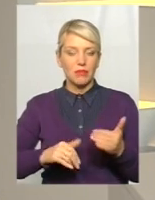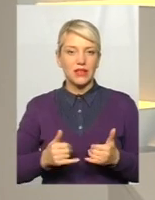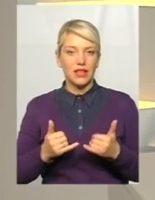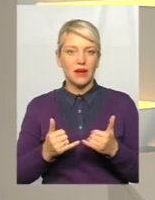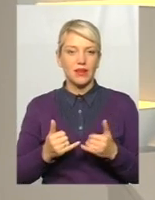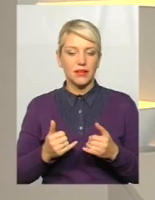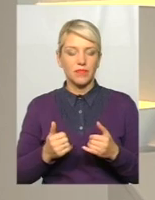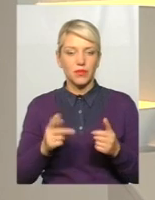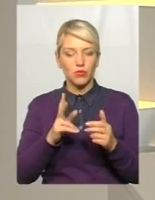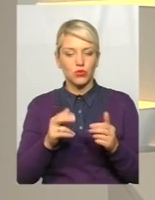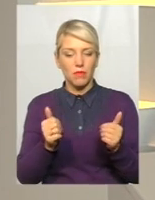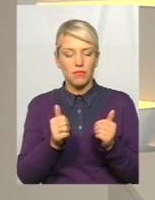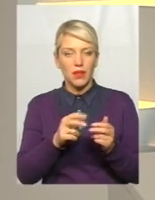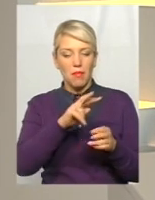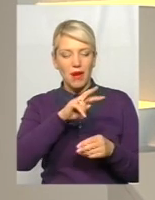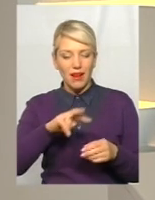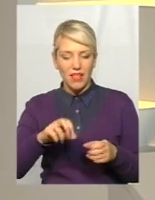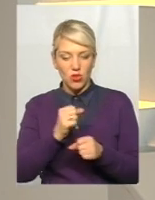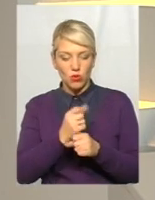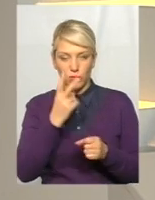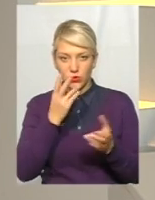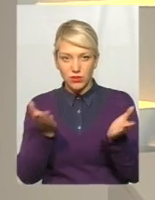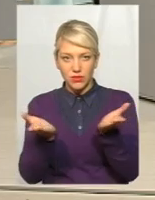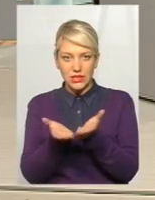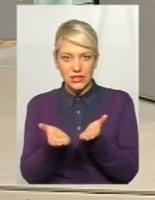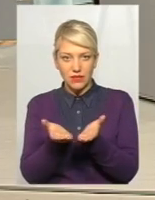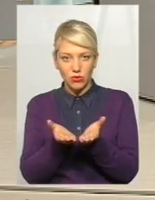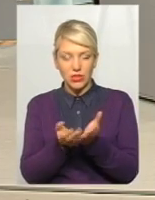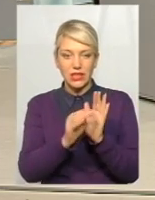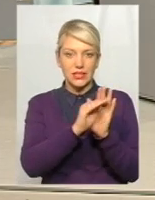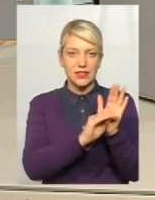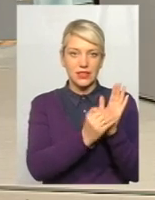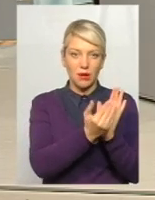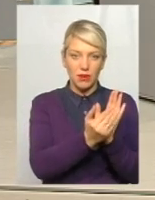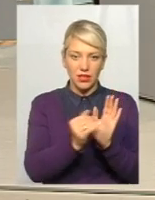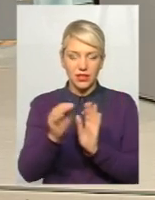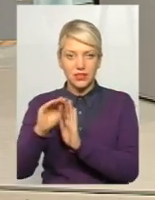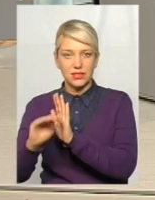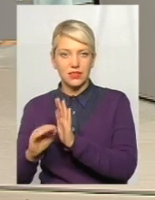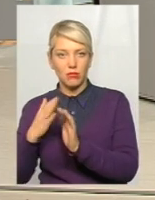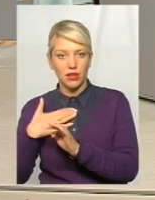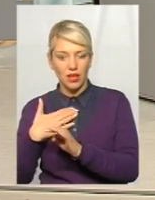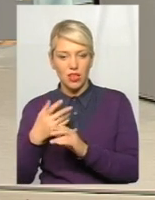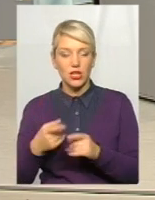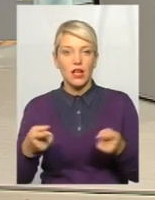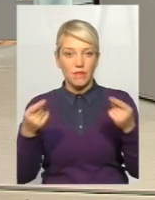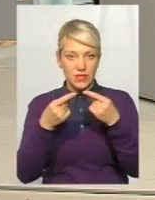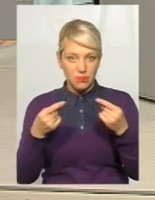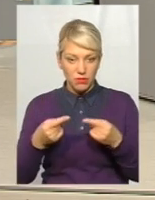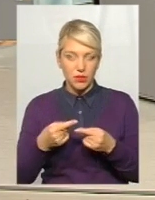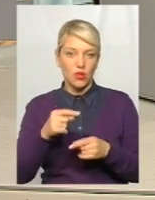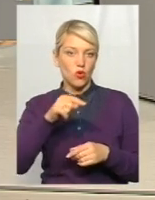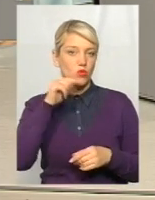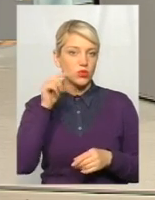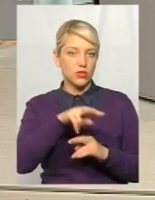Потім, звіряється, якщо бачить, що одна система працює, однаково звітність співпадає, то, відповідно, російська відключається, і працює вже